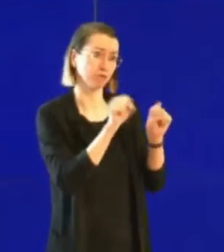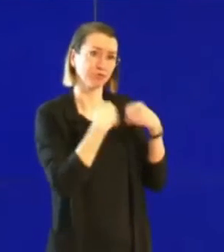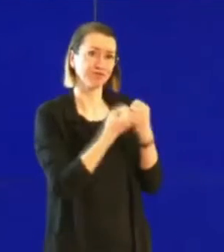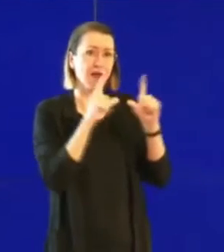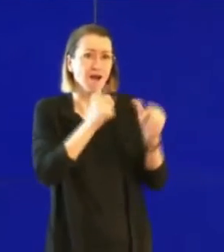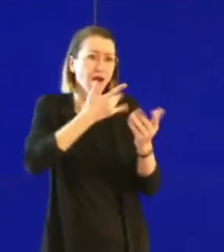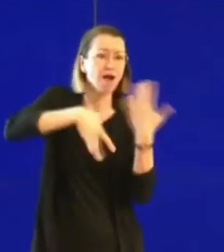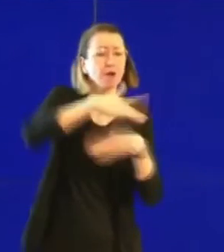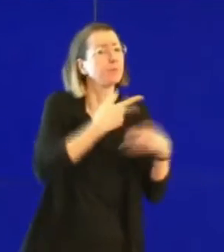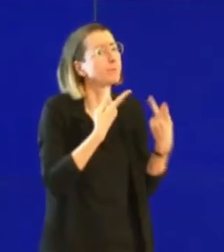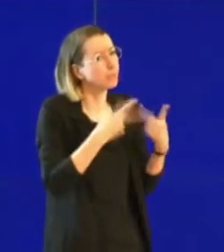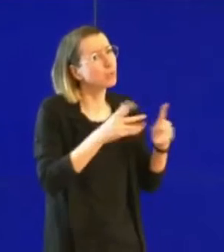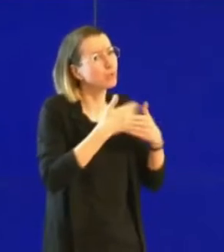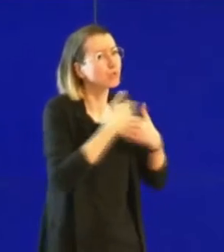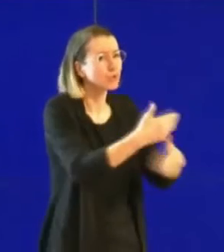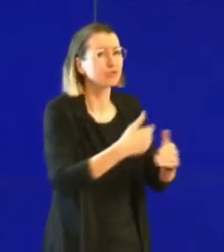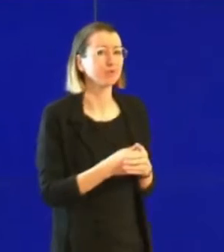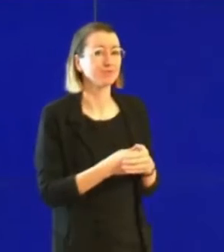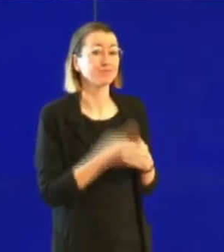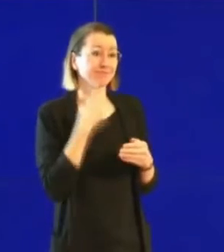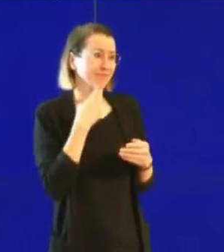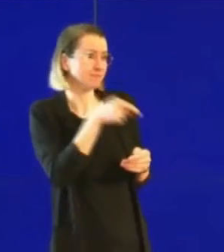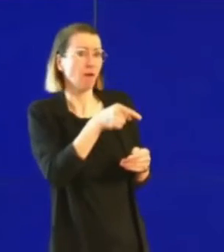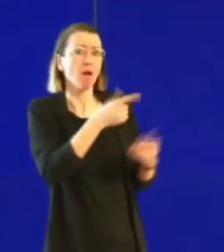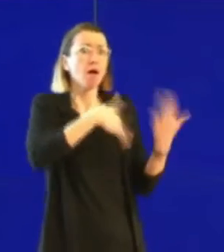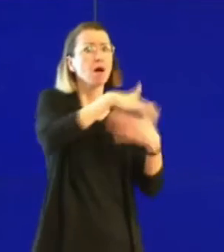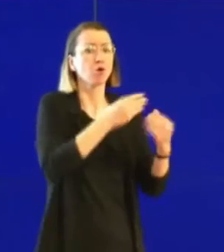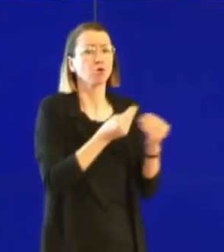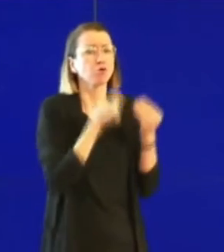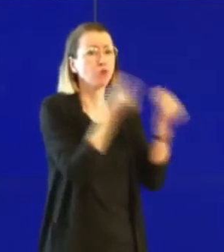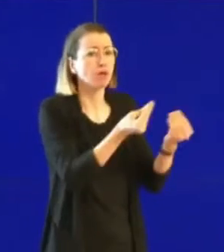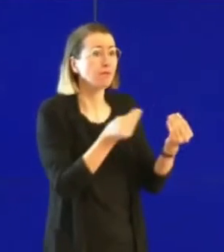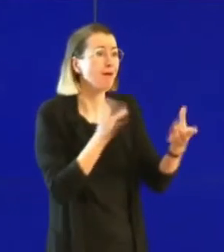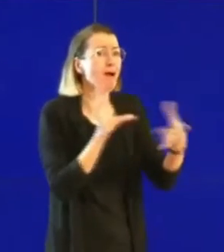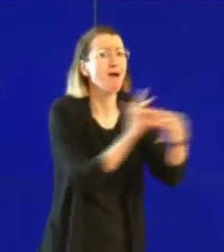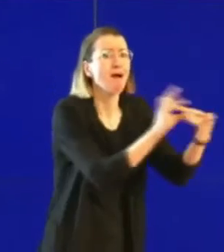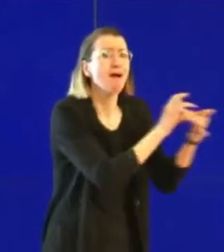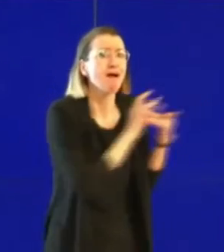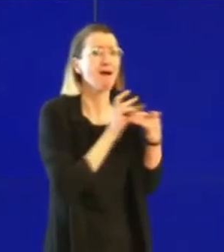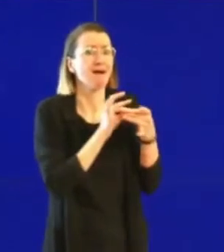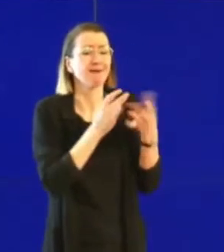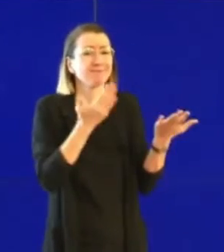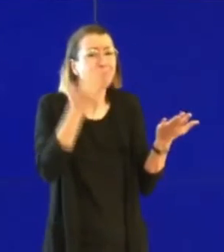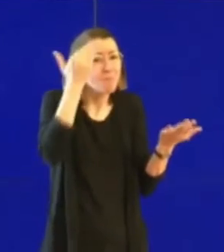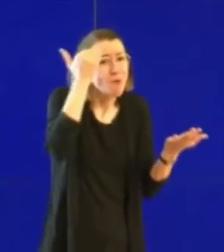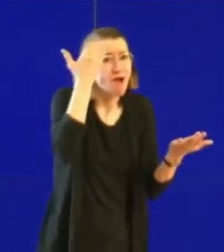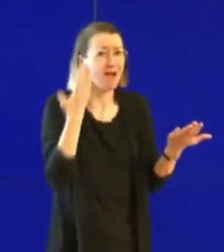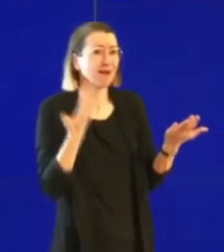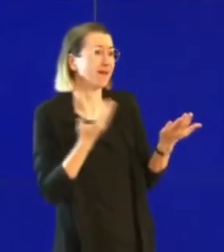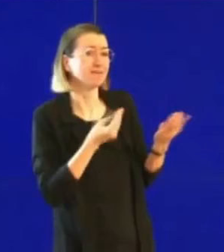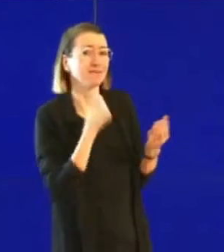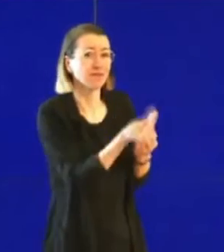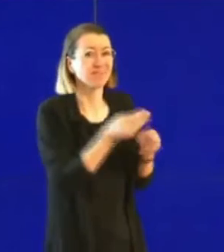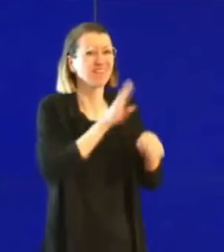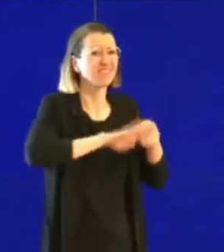Cela permet de maintenir une certaine humanité dans la gestion de cette épidémie, mais aussi de ne pas prendre des mesures qui